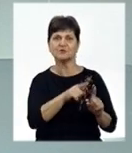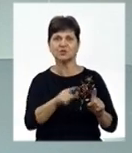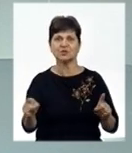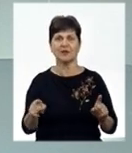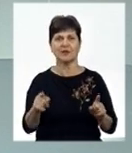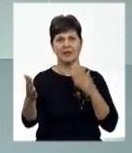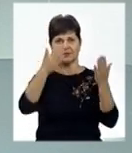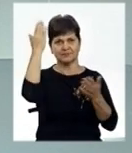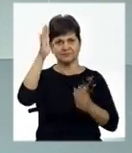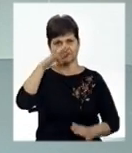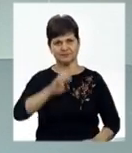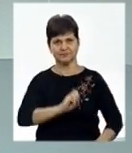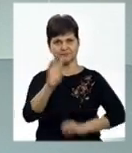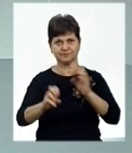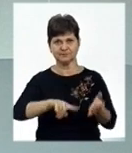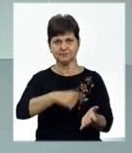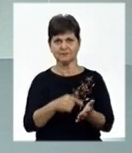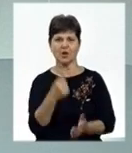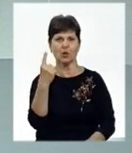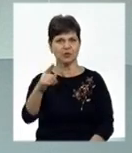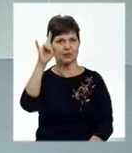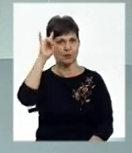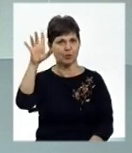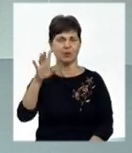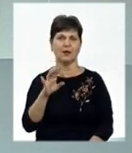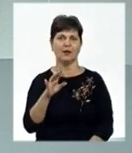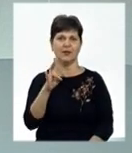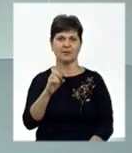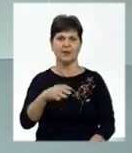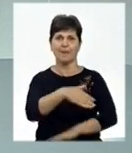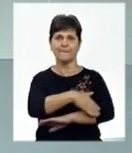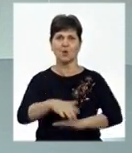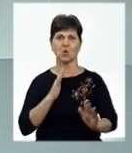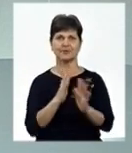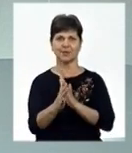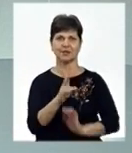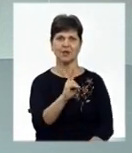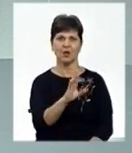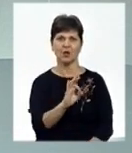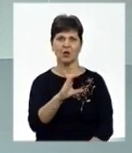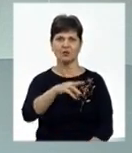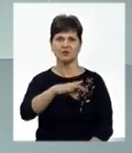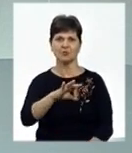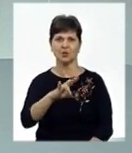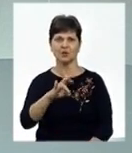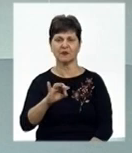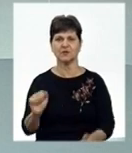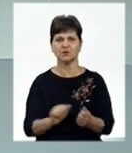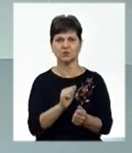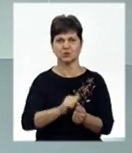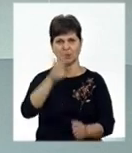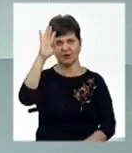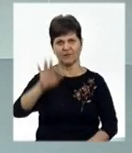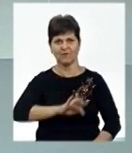із розваг у водограях міста. Один з найпопулярніших із них на проспекті Космонавтів. Сухий фонтан там облаштували